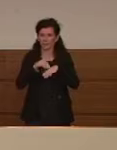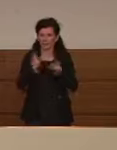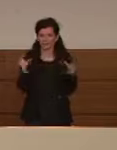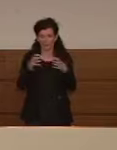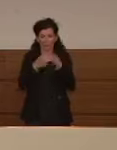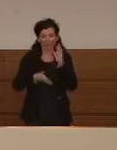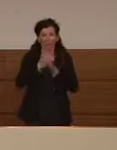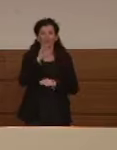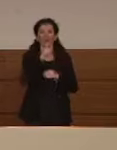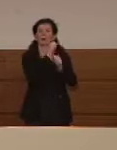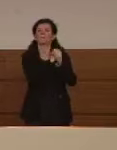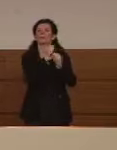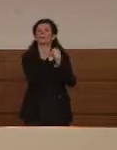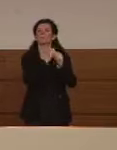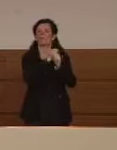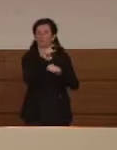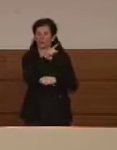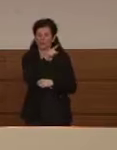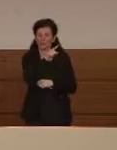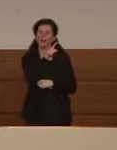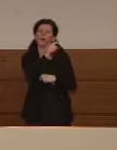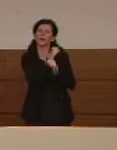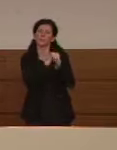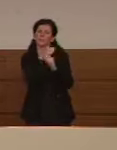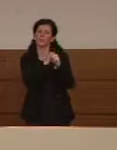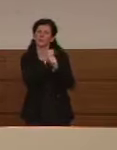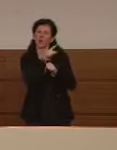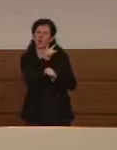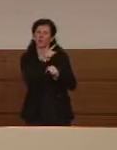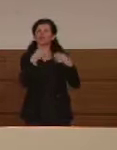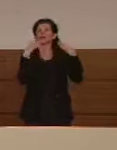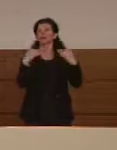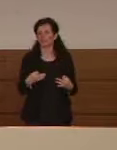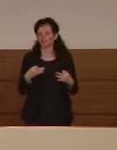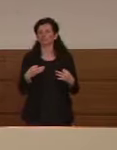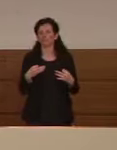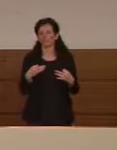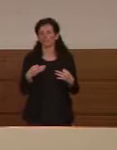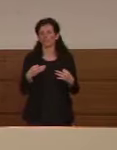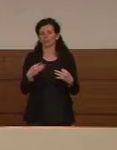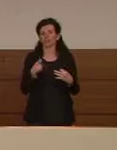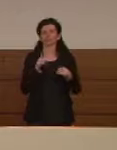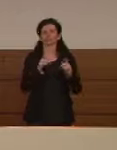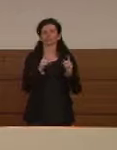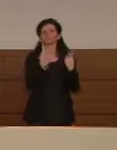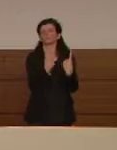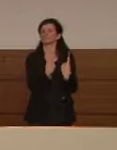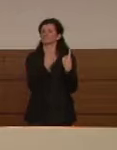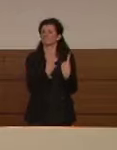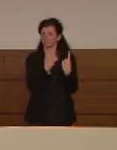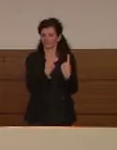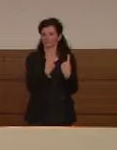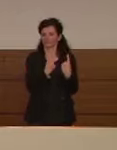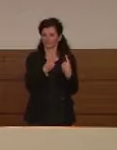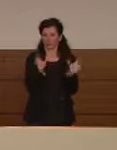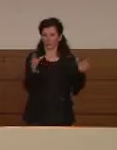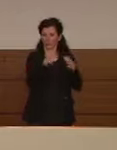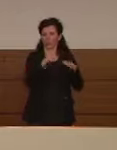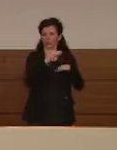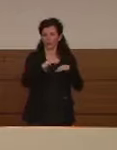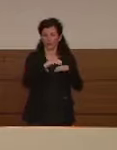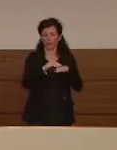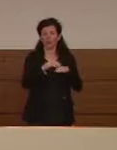Piemonte, la regione Piemonte in via precauzionale ha deciso di tenerli in stand by e quindi non sono stati